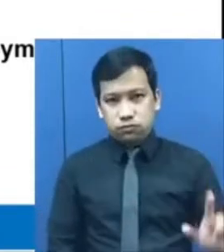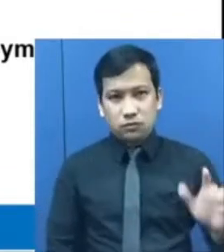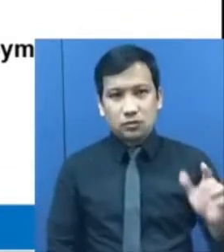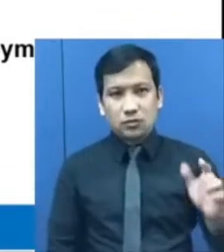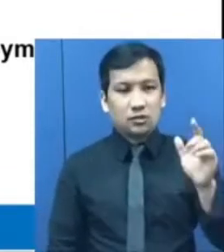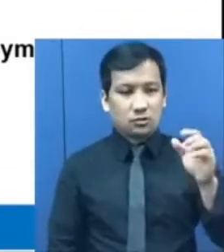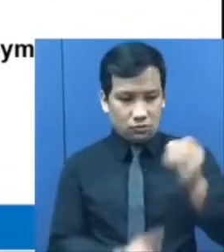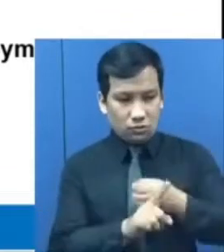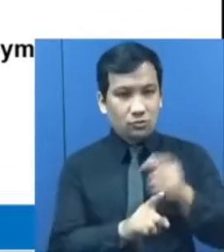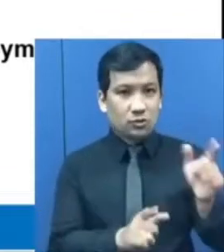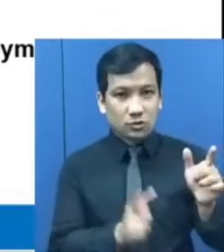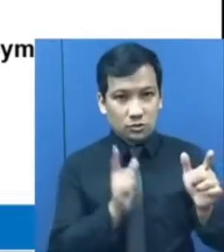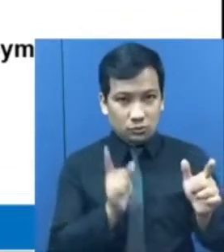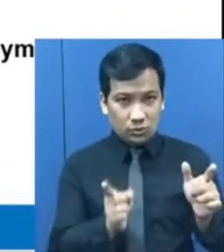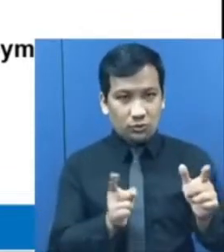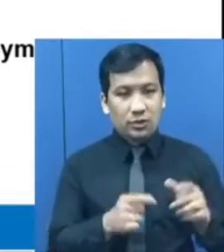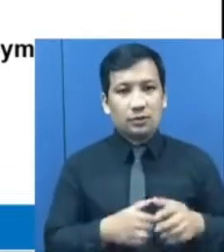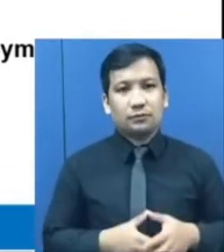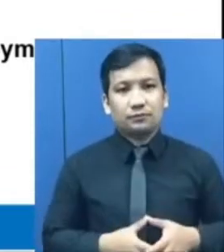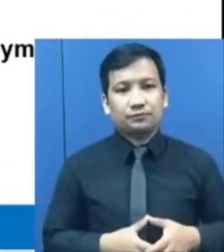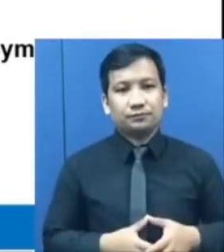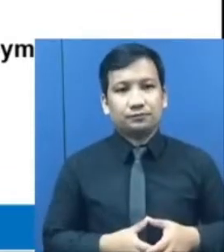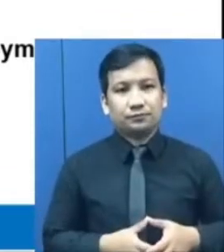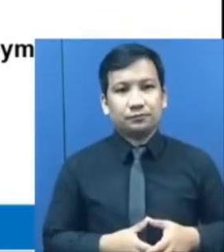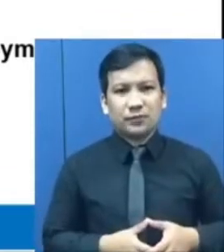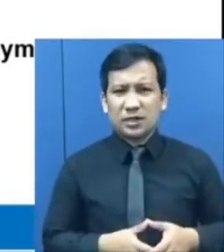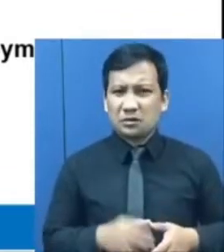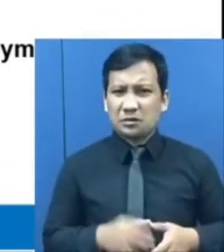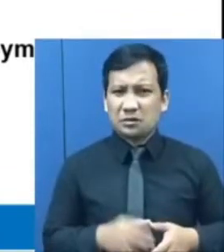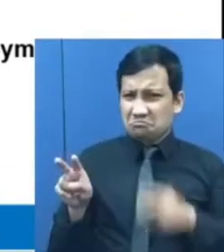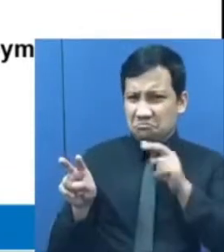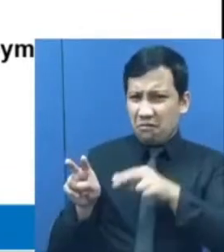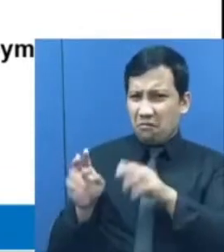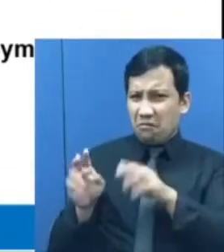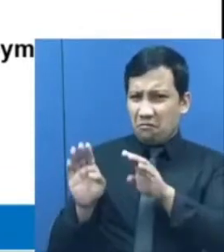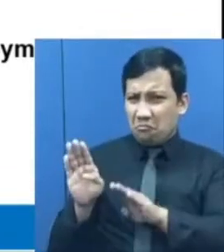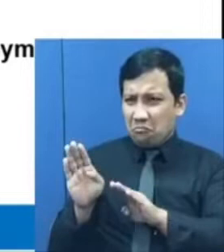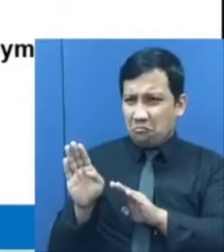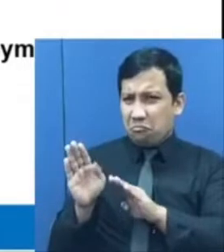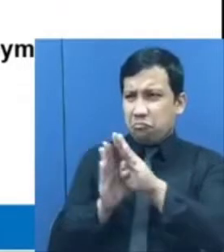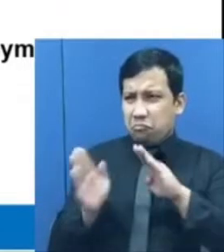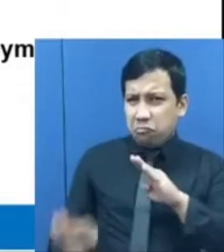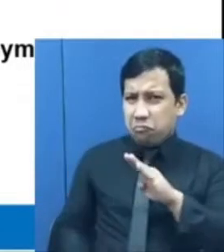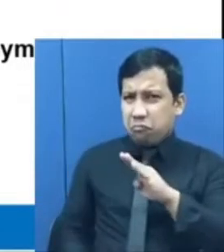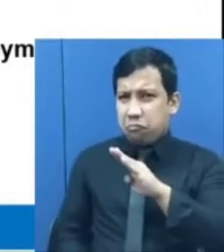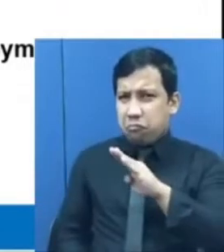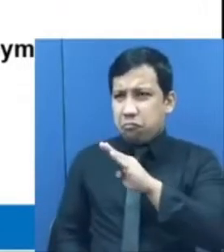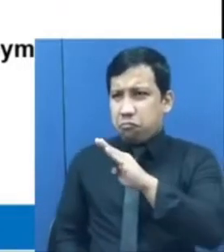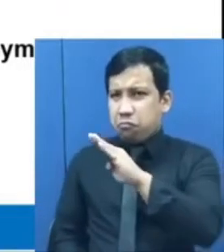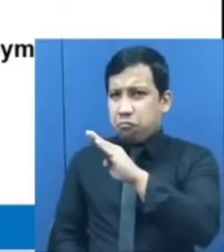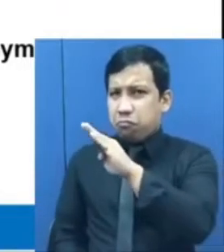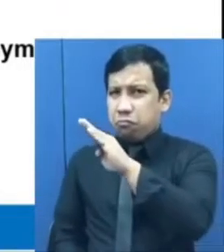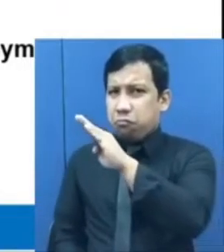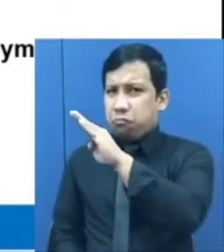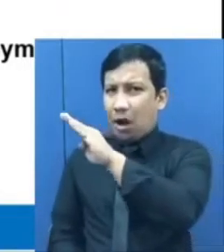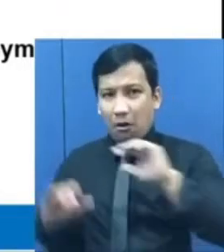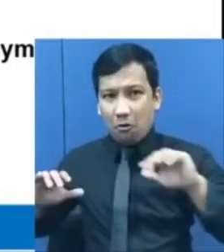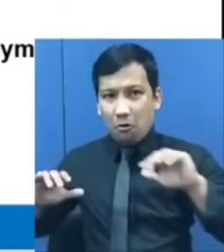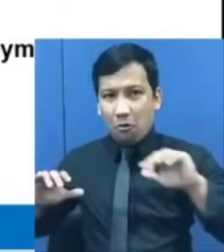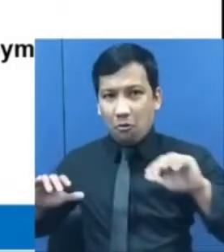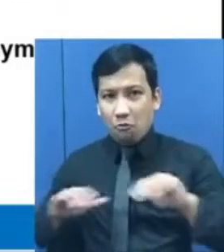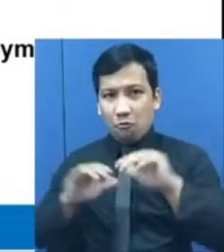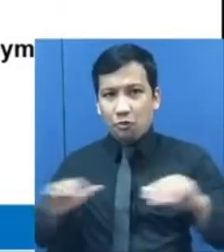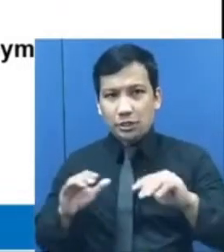Oktubre 2021. Mapapansin din na patuloy na tumataas ang bilang ng employed persons mula Abril 2020